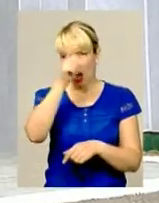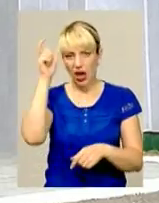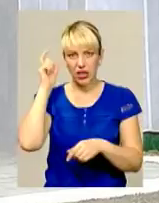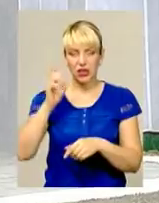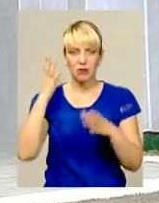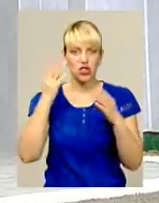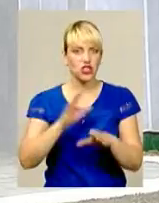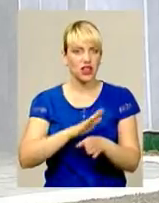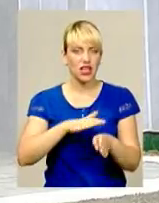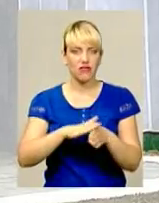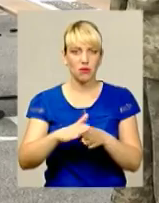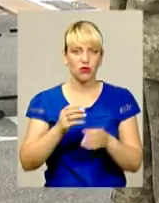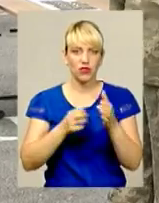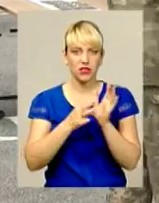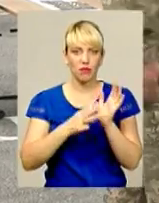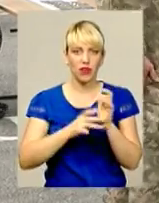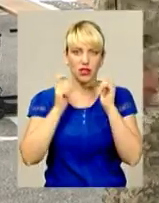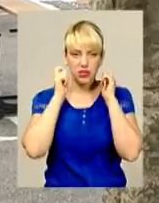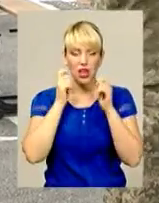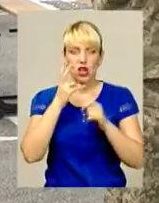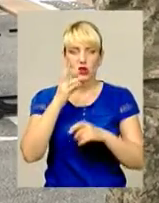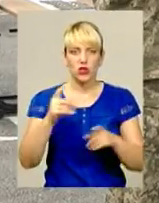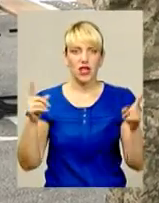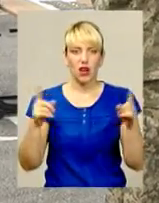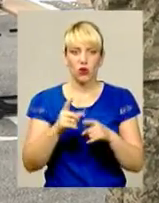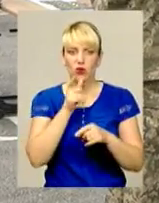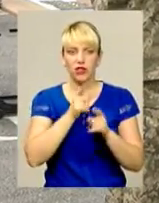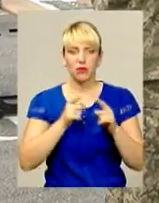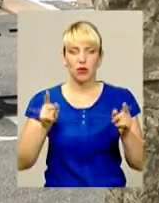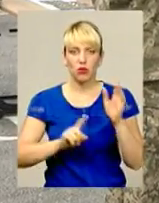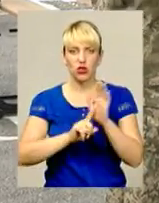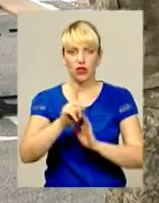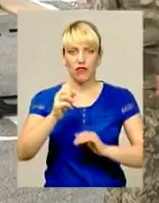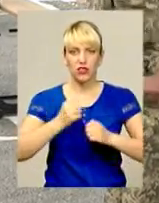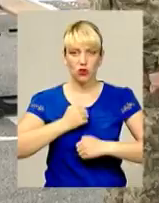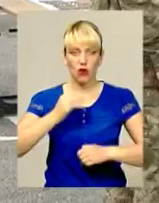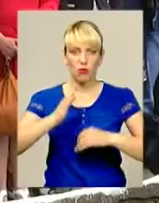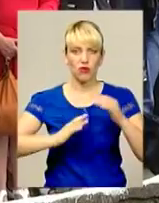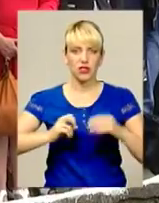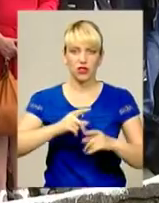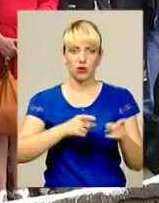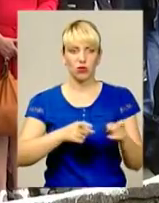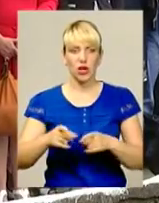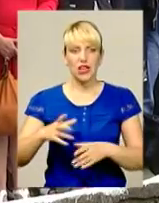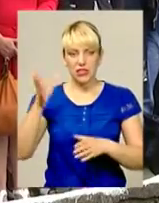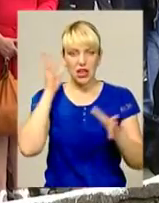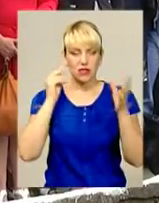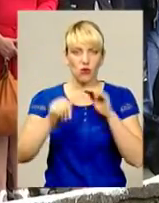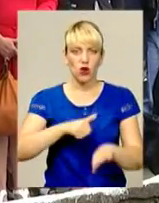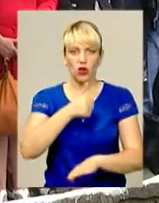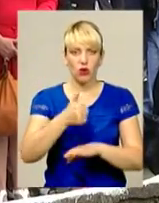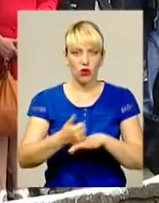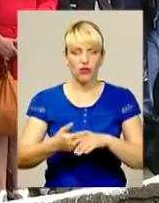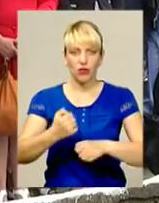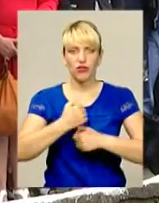справили 17-й день народження. Проте за короткий період початкової військово-професійної підготовки засвоїли головне –